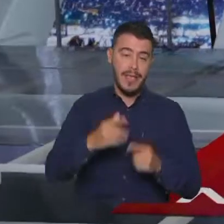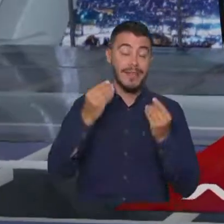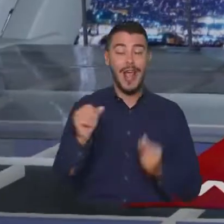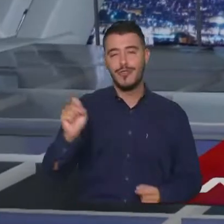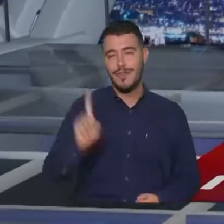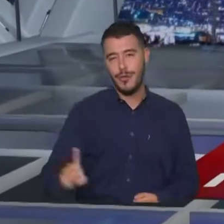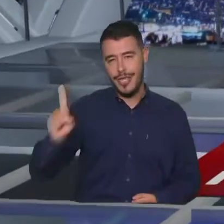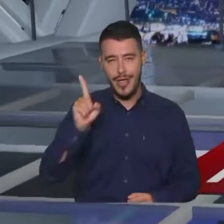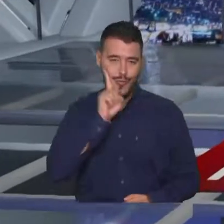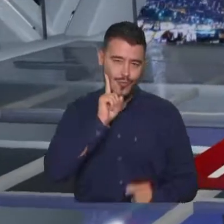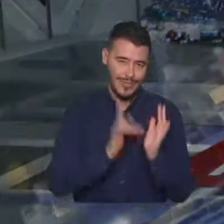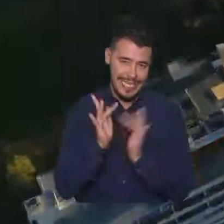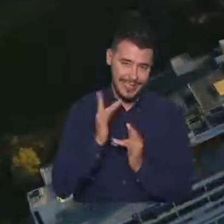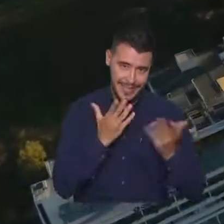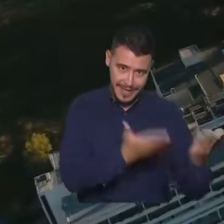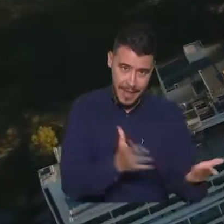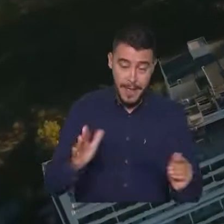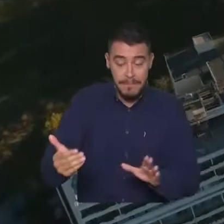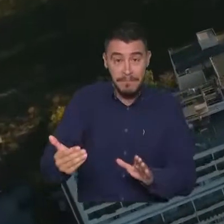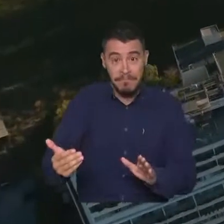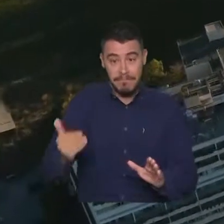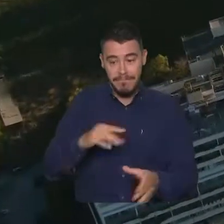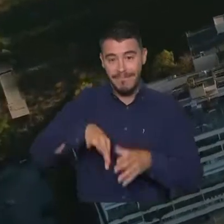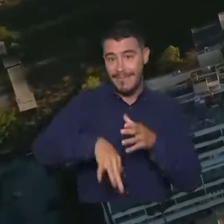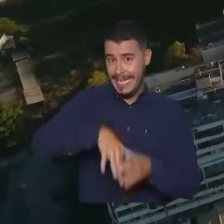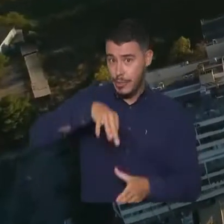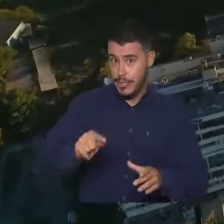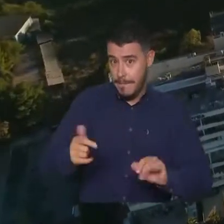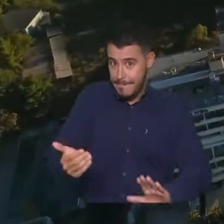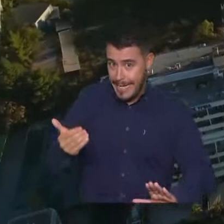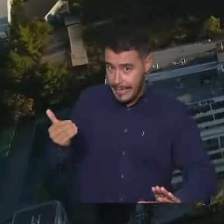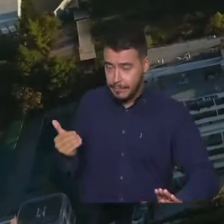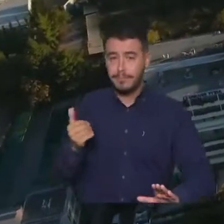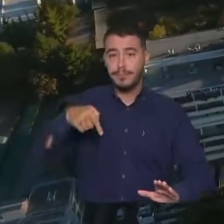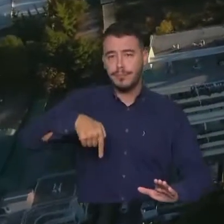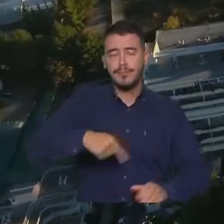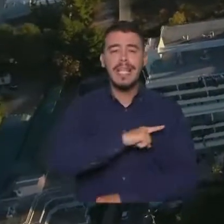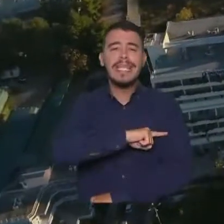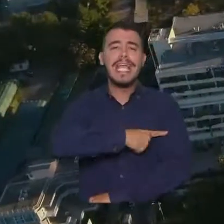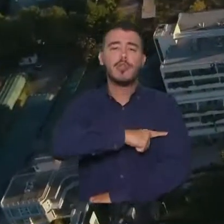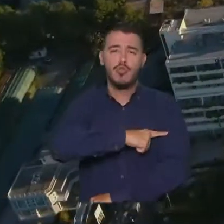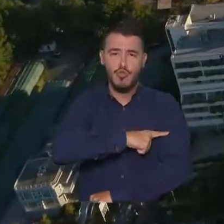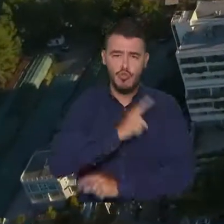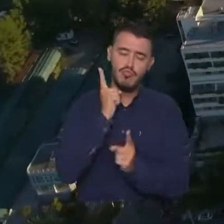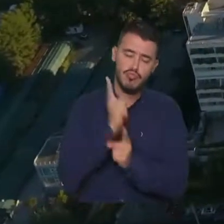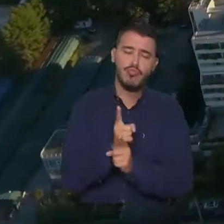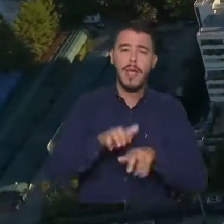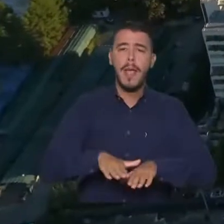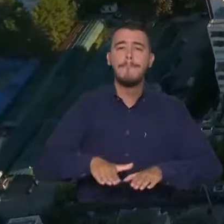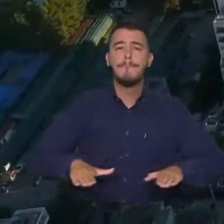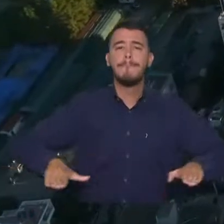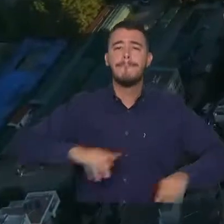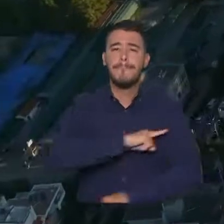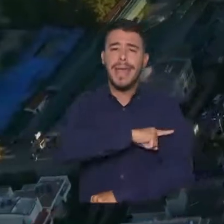Πριν κάνουμε την κλήρωση, έχουμε τον κύριο Βουδούρη κοντά μας. Ο κύριος Βουδούρης είναι γιατρός, είναι παιδίατρος από το